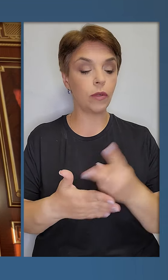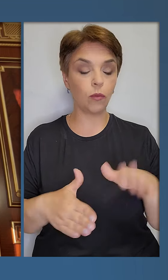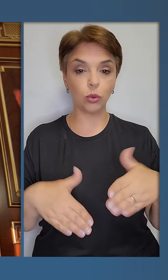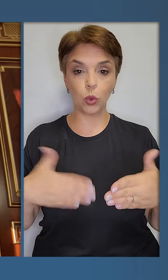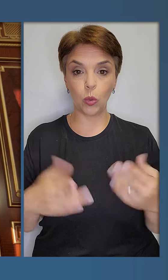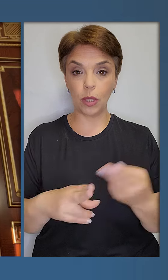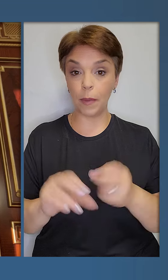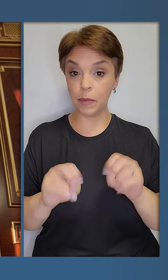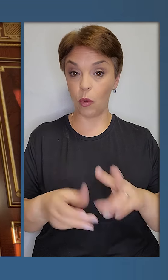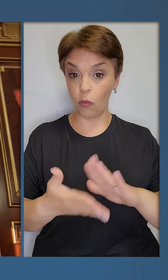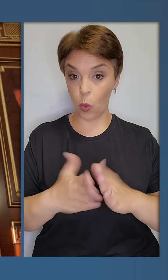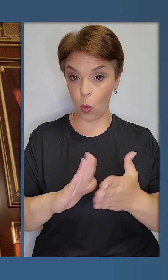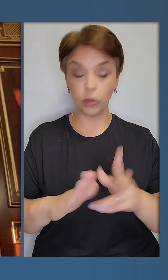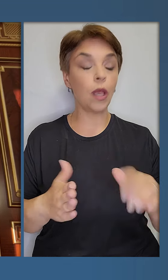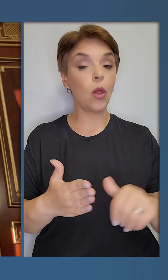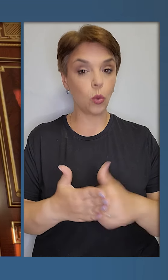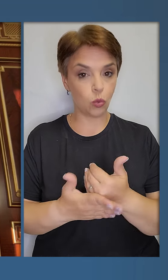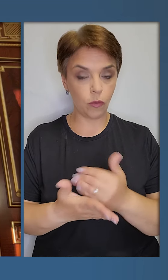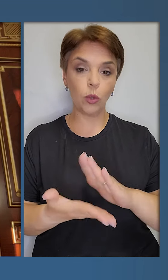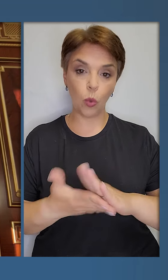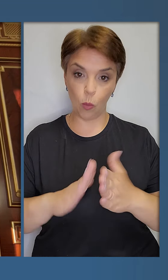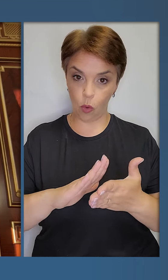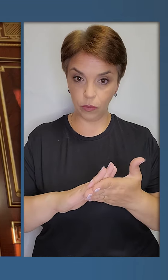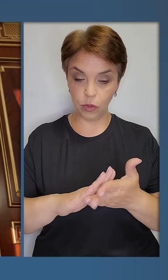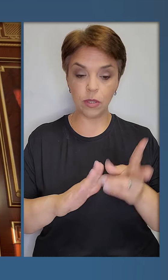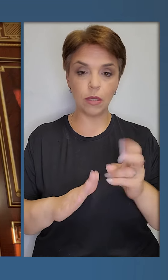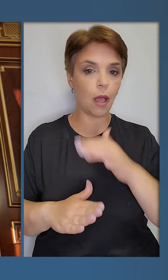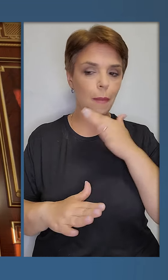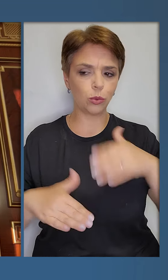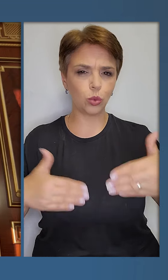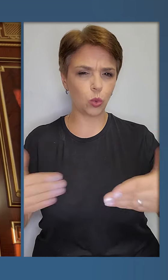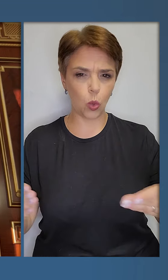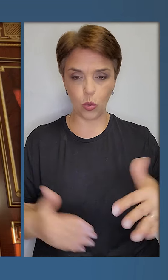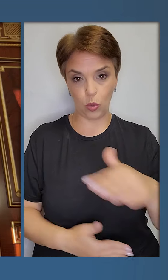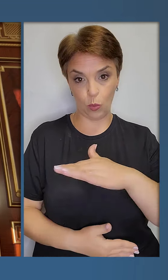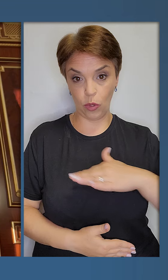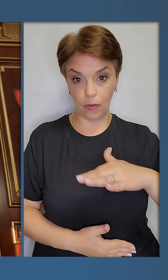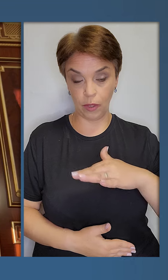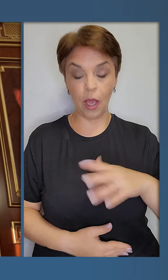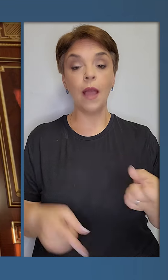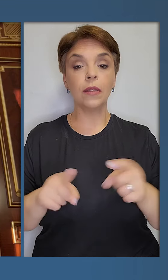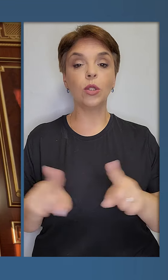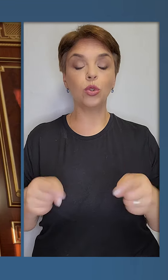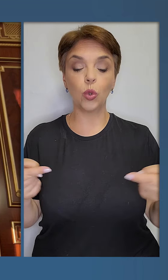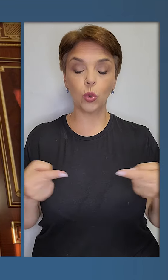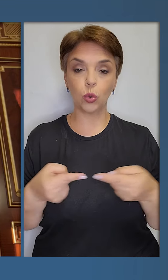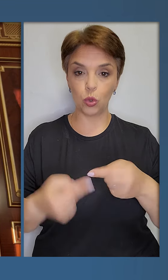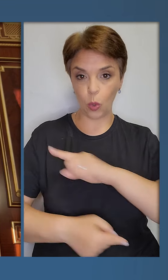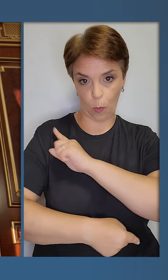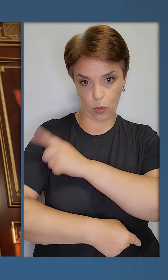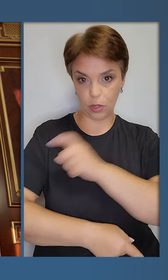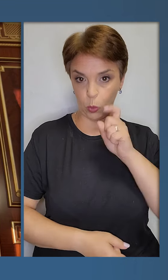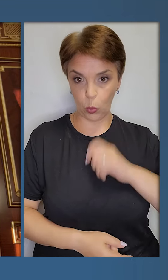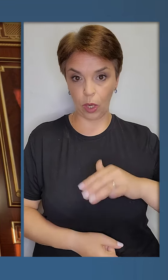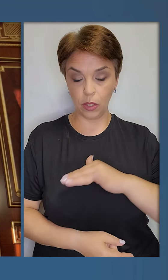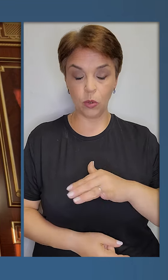і нові двосторонні безпекові угоди, і нові домовленості на багатосторонньому рівні. Те, що точно